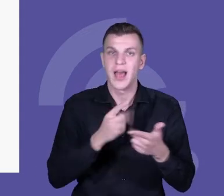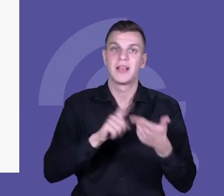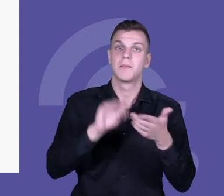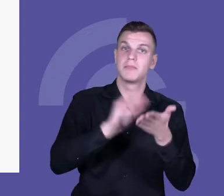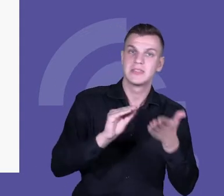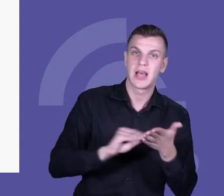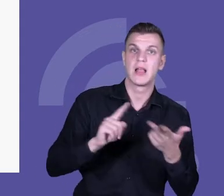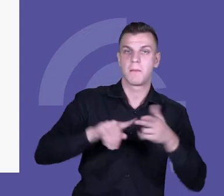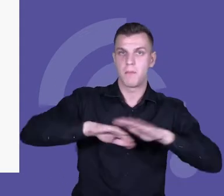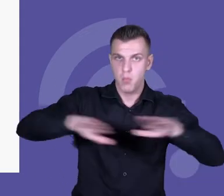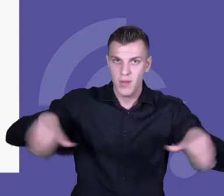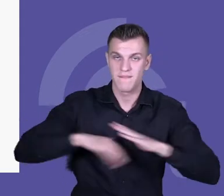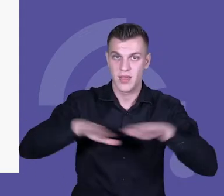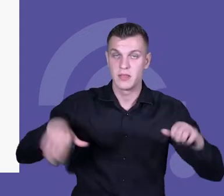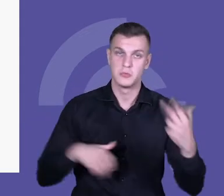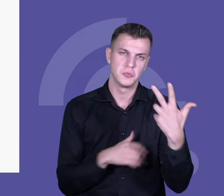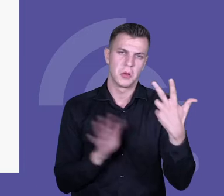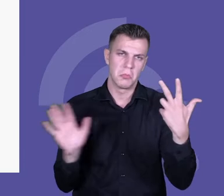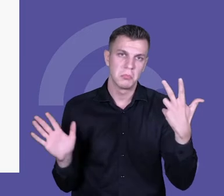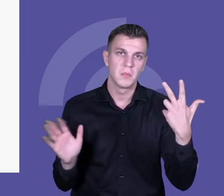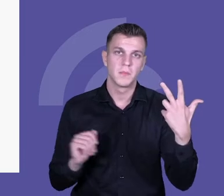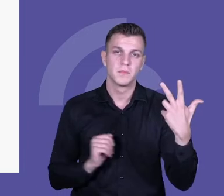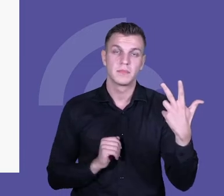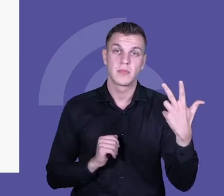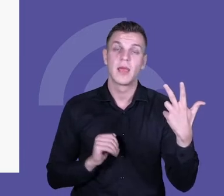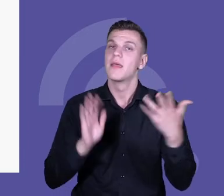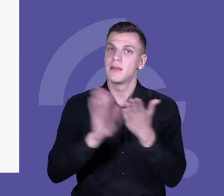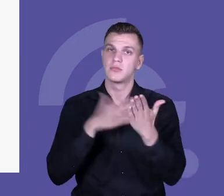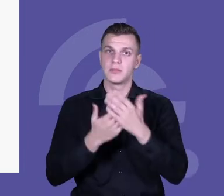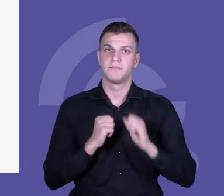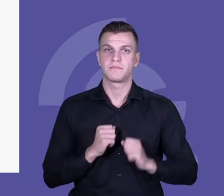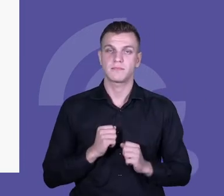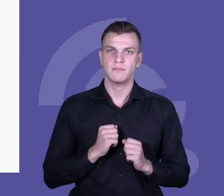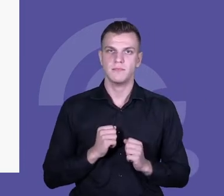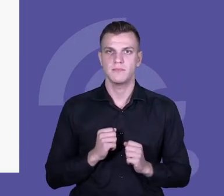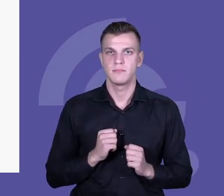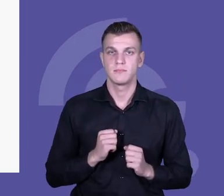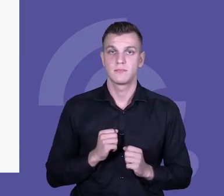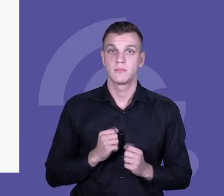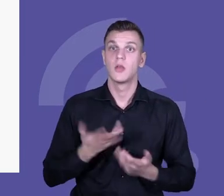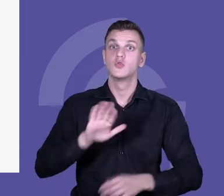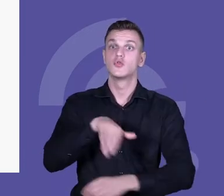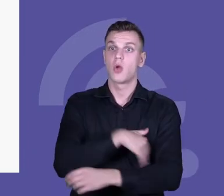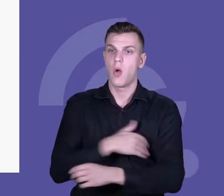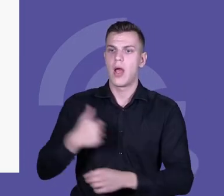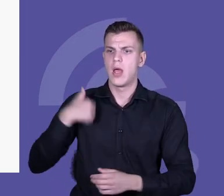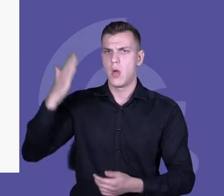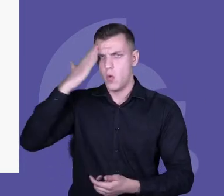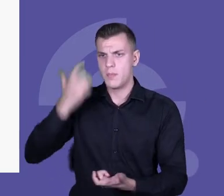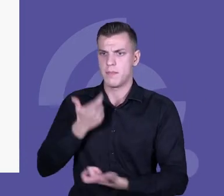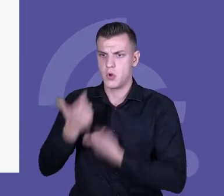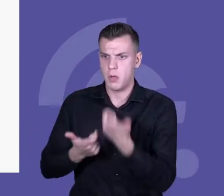uniwersum. I stawiamy taką tezę, żeby wykorzystywać to, co dobrze nam w szkole idzie i to,